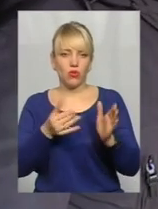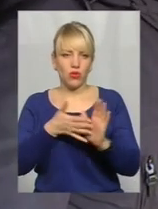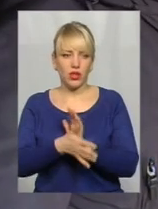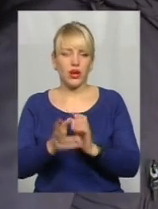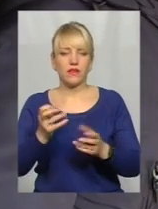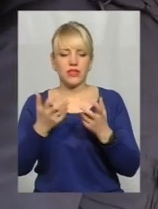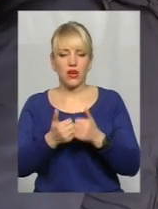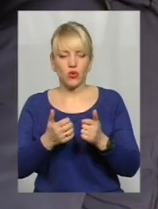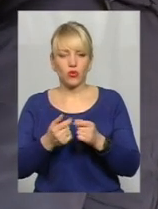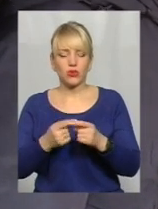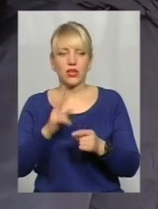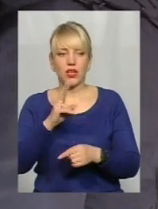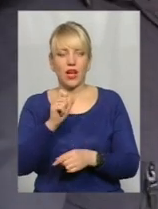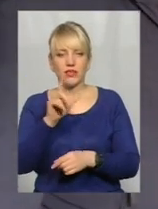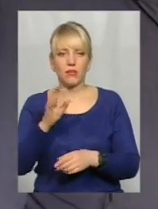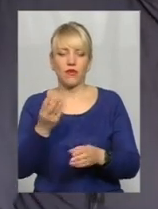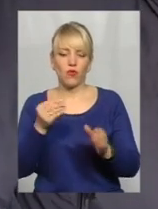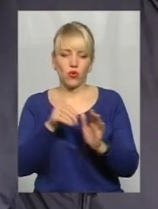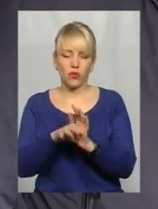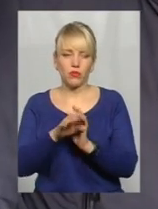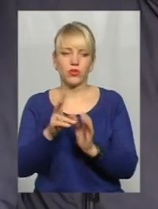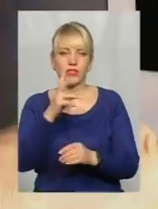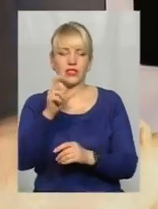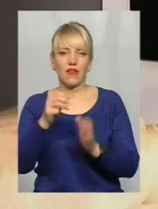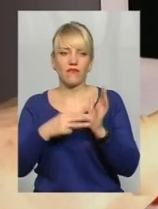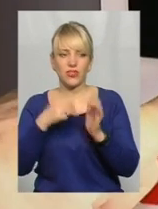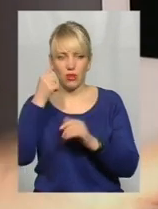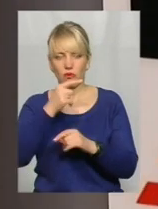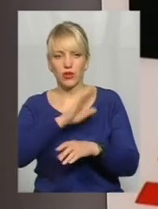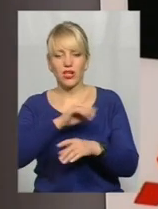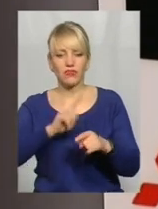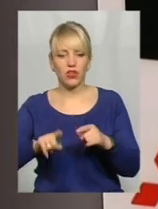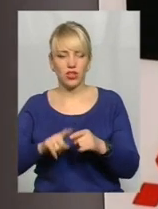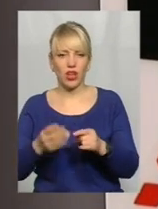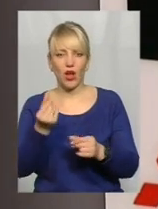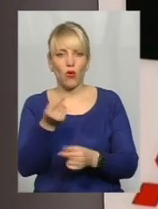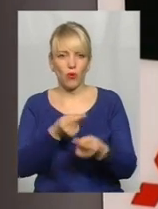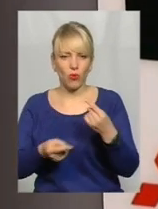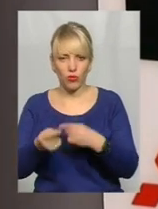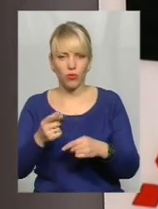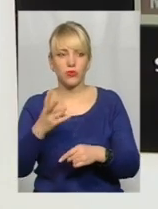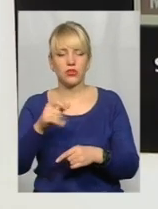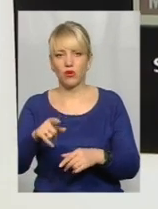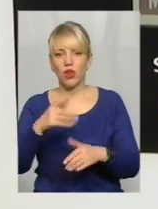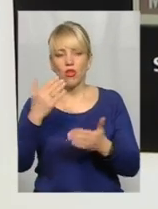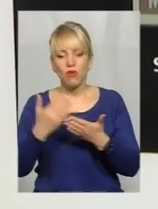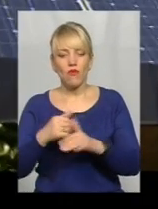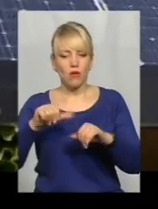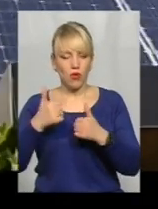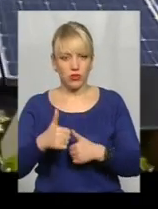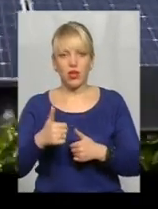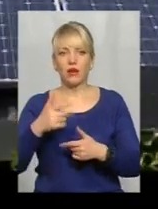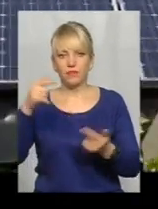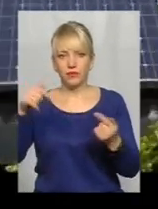Казімірова, вкладені гроші повернуться років за вісім. Попри не швидку окупність, нова модель споживання енергії непогано прижилася у нашому краї.